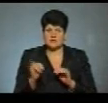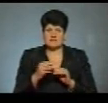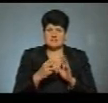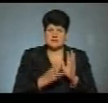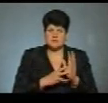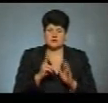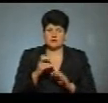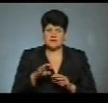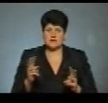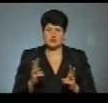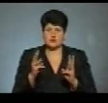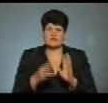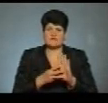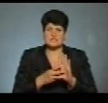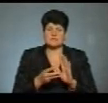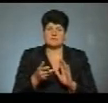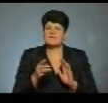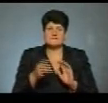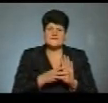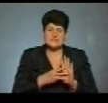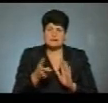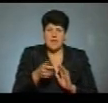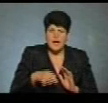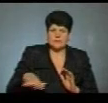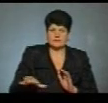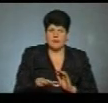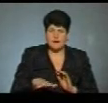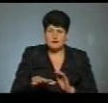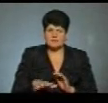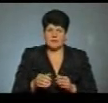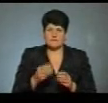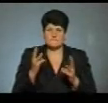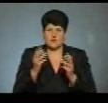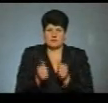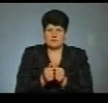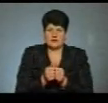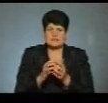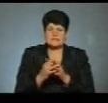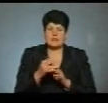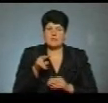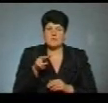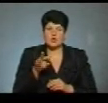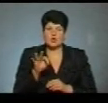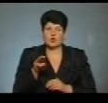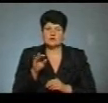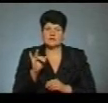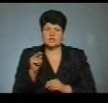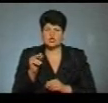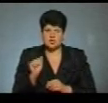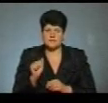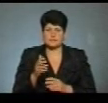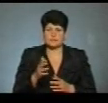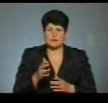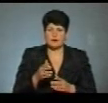квітня, згоріло 8 гектарів орнітологічного заказника. Вогонь наблизився до села Плотича. Гасити його заважали болота.